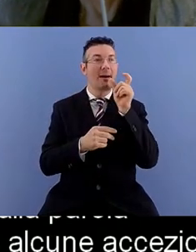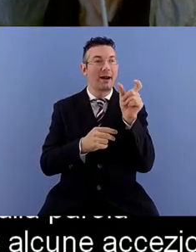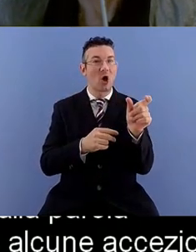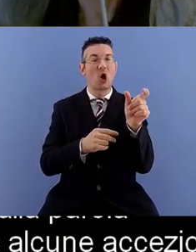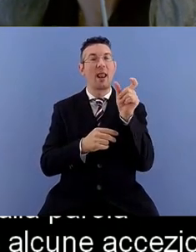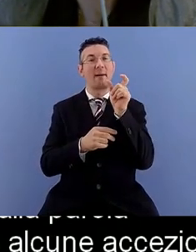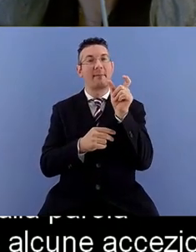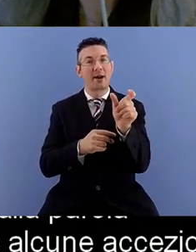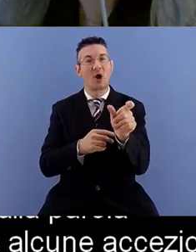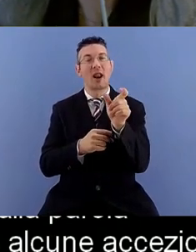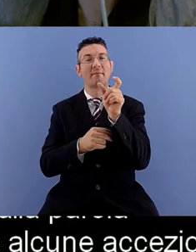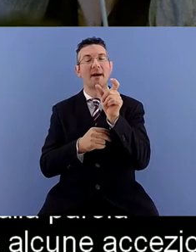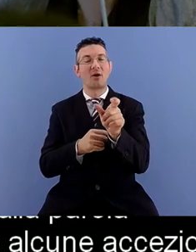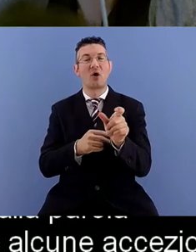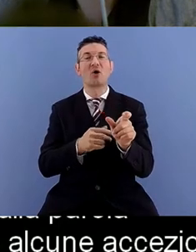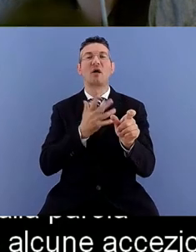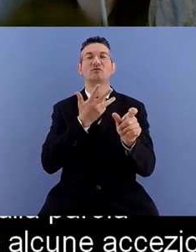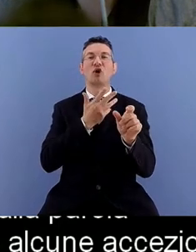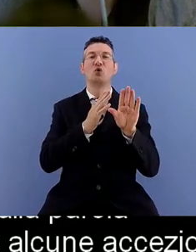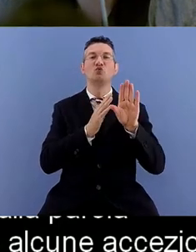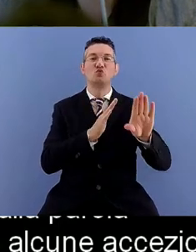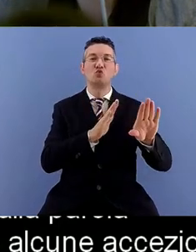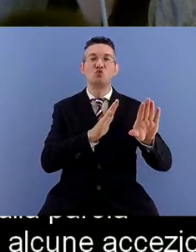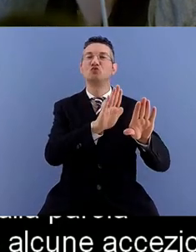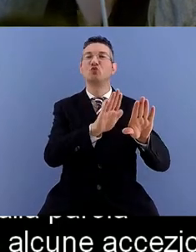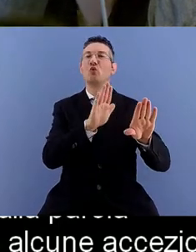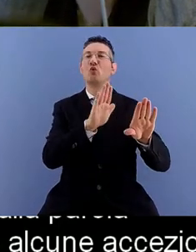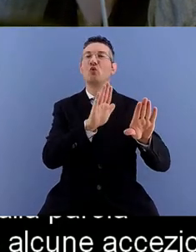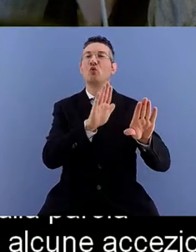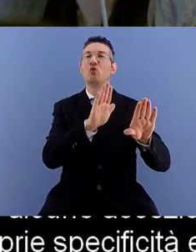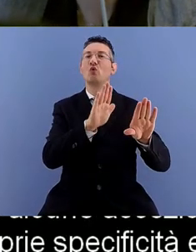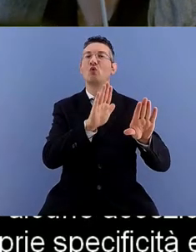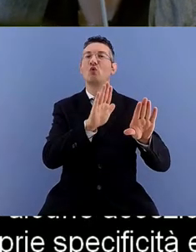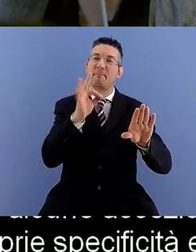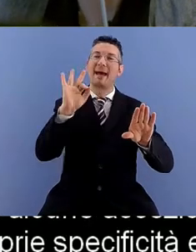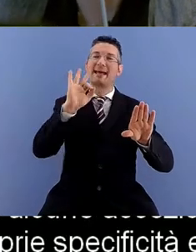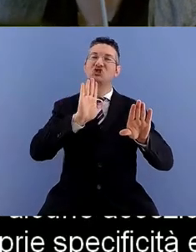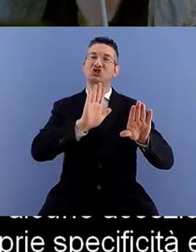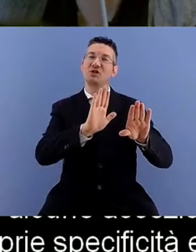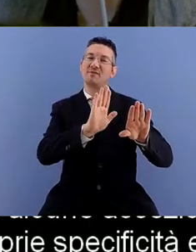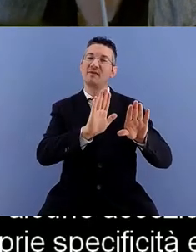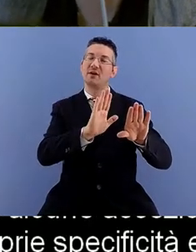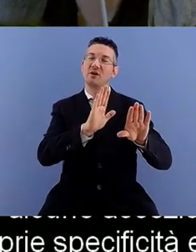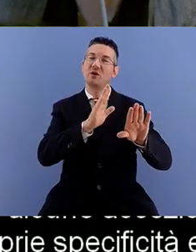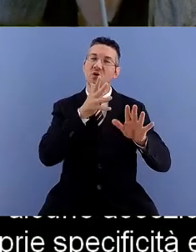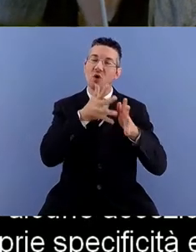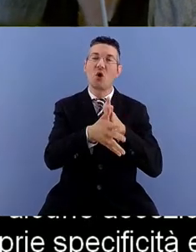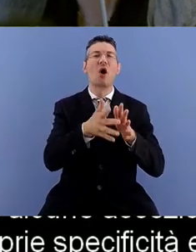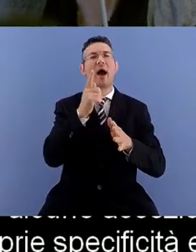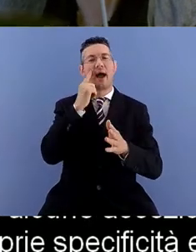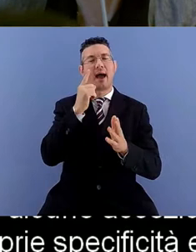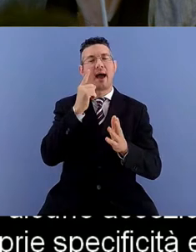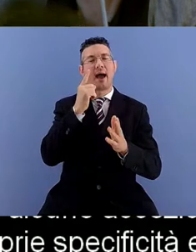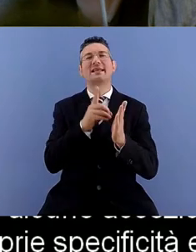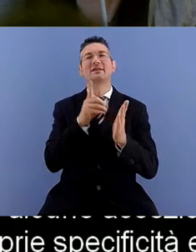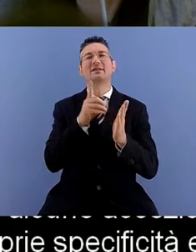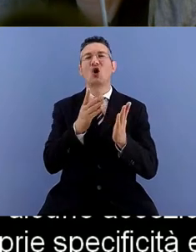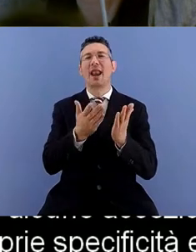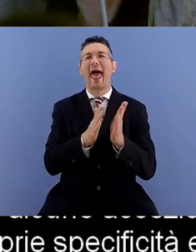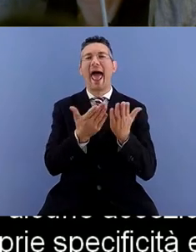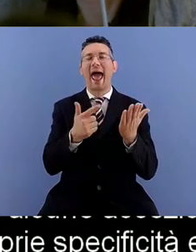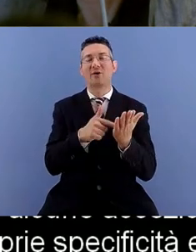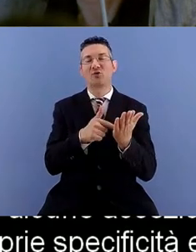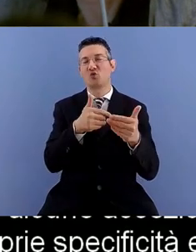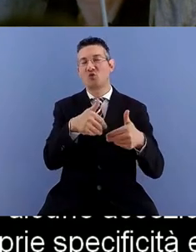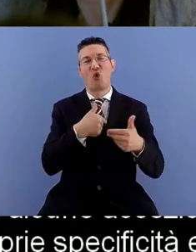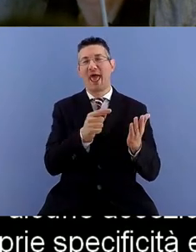e in questo caso specifico neppure i dizionari ci danno aiuto perché